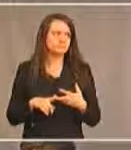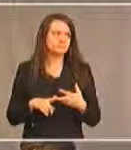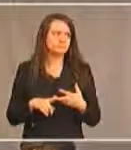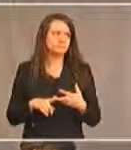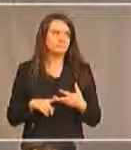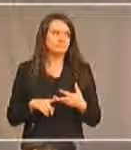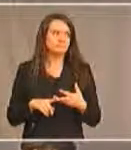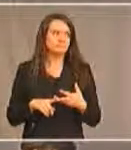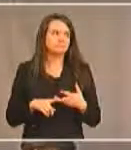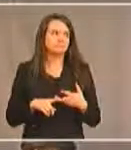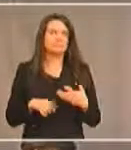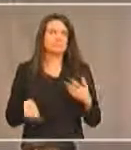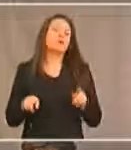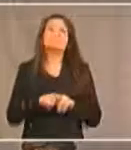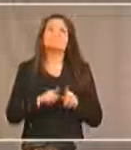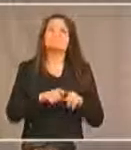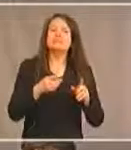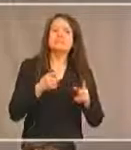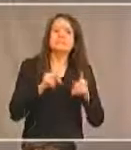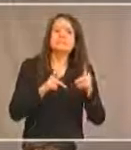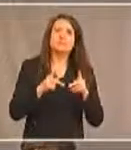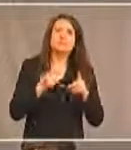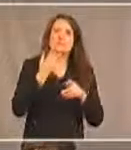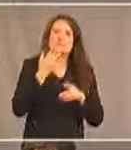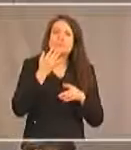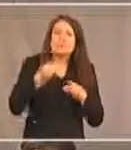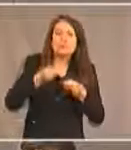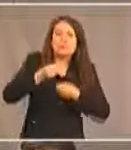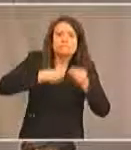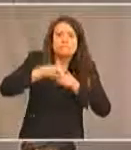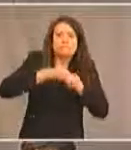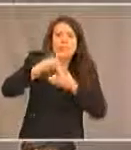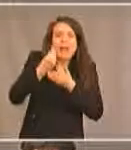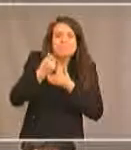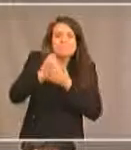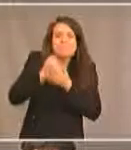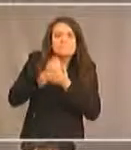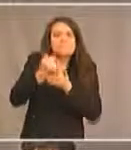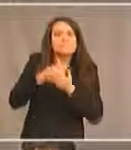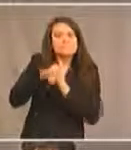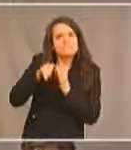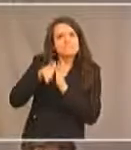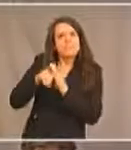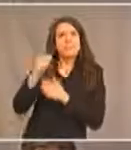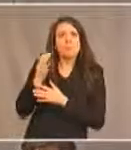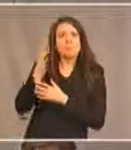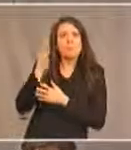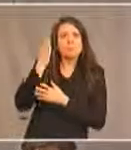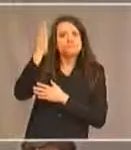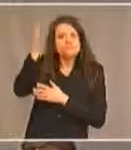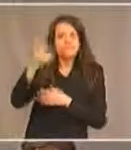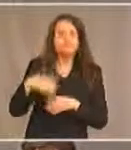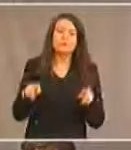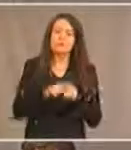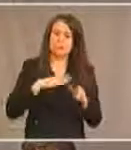Pour ceux qui voudraient économiser pour leur avenir. Nous avons aussi un service